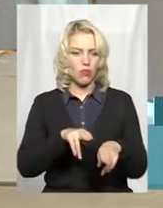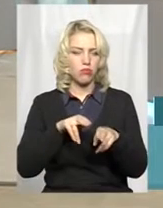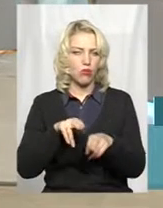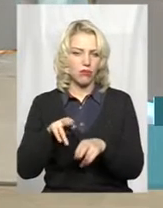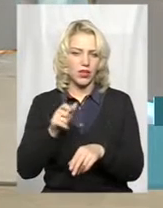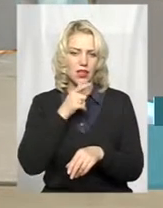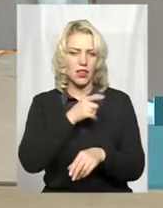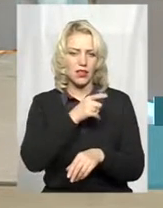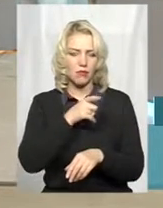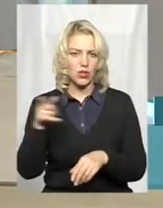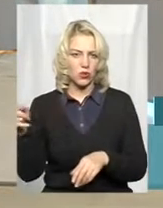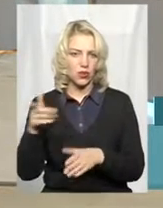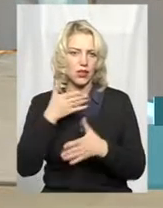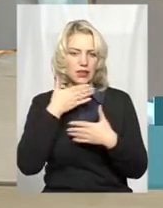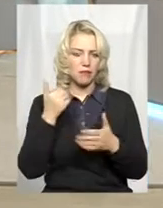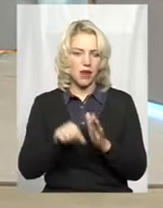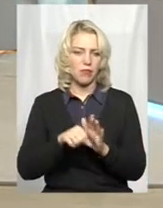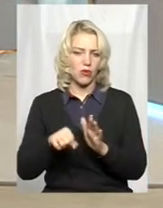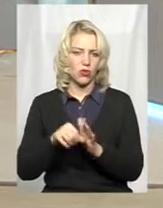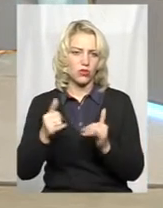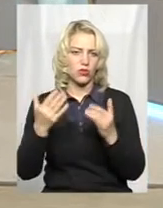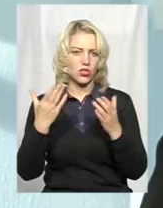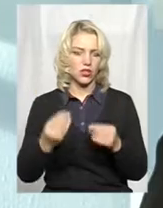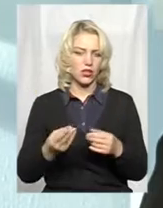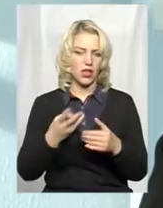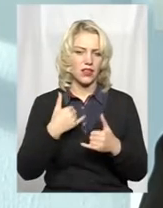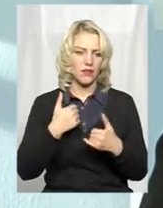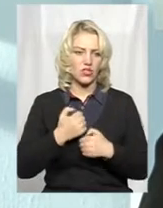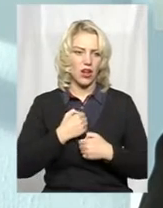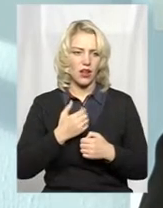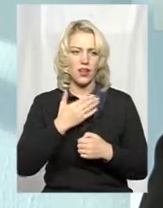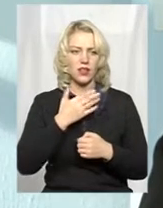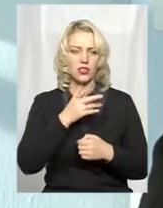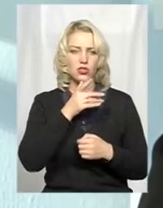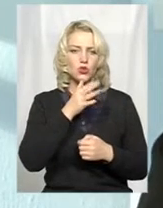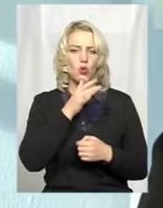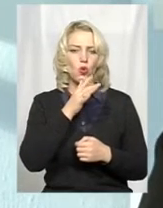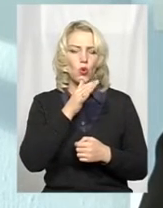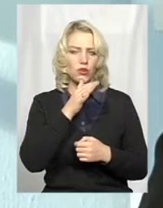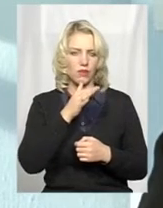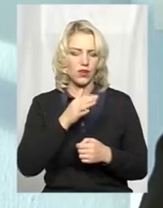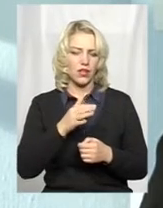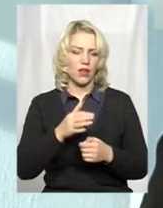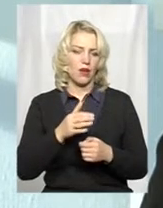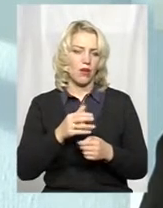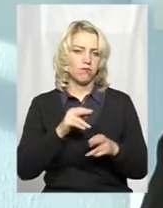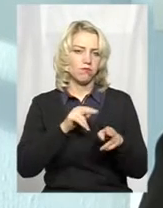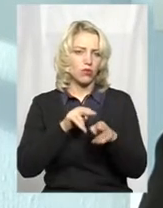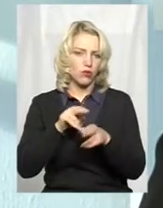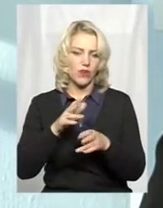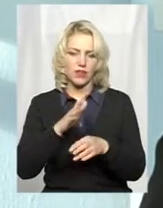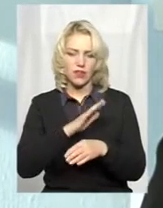період, немає в браконьєрів на сьогоднішній день, на привеликий жаль, навіть сроків полювання, воно не прекращається